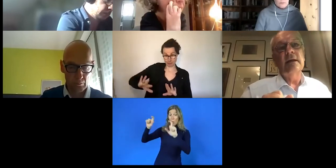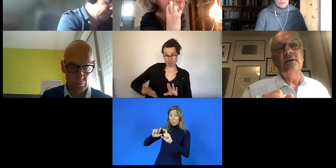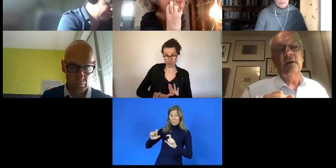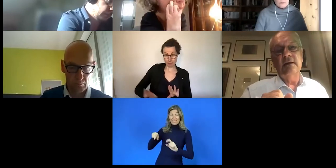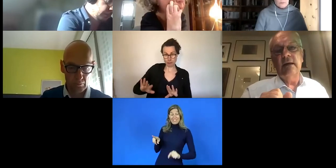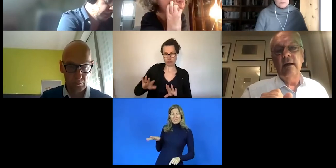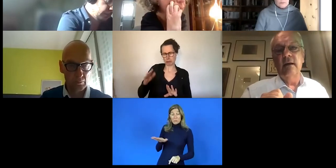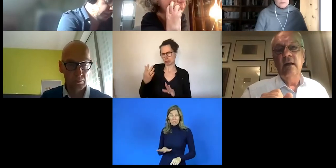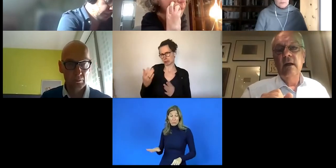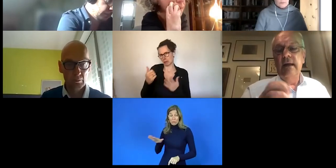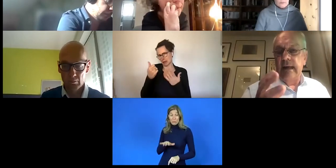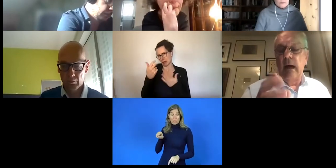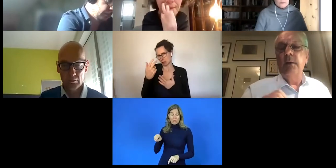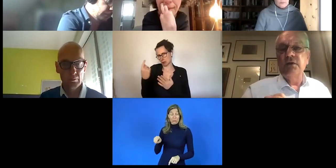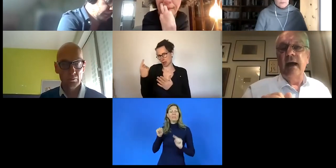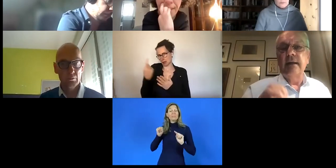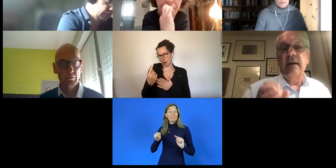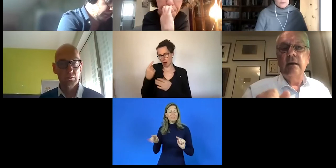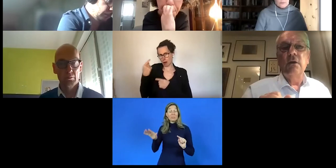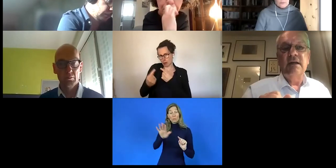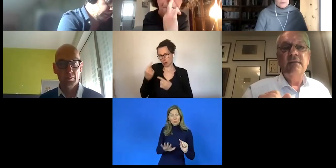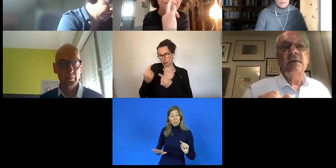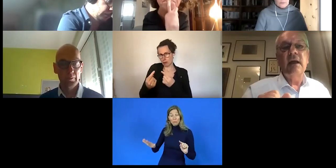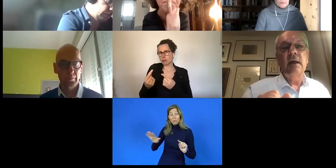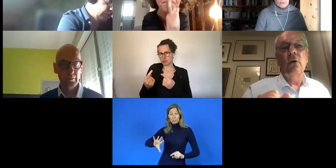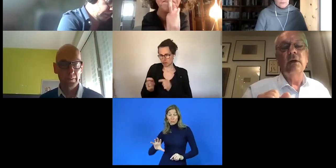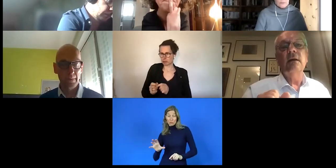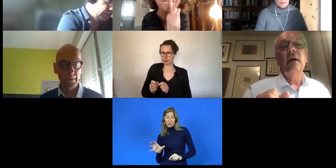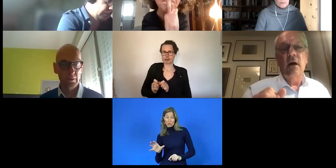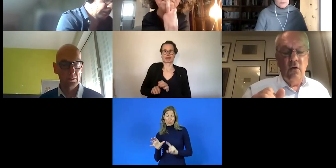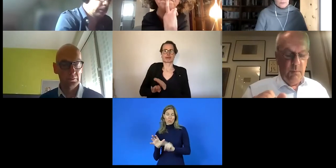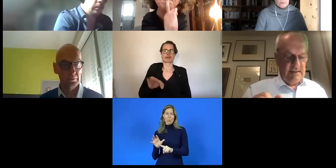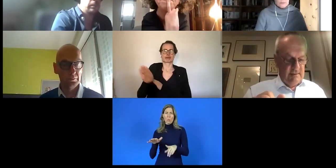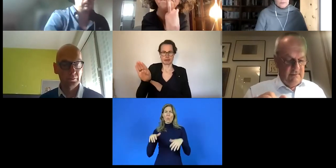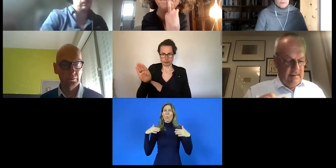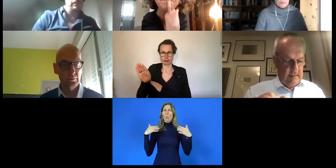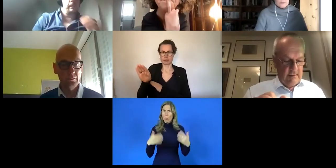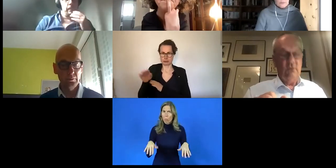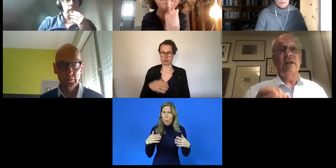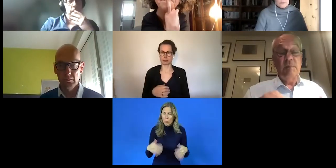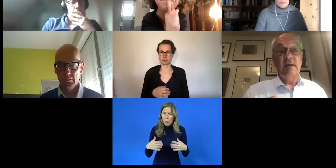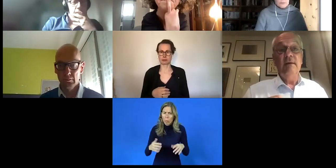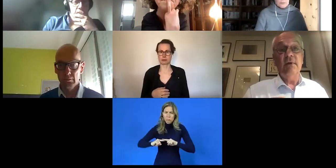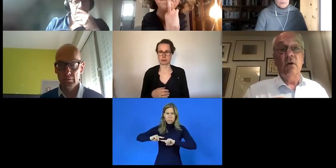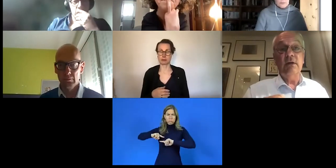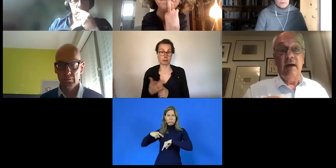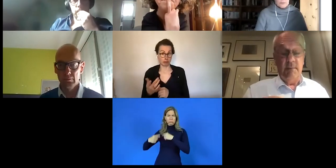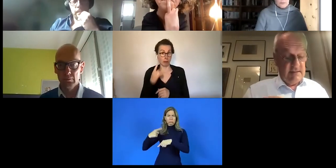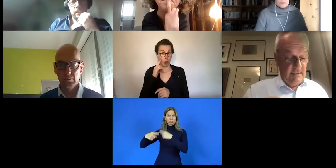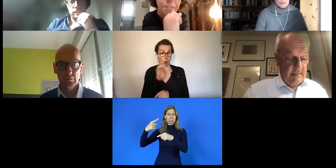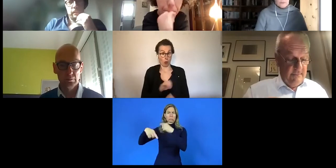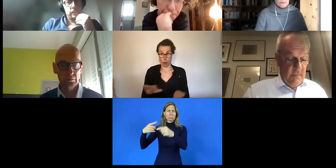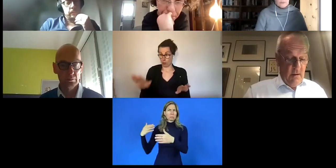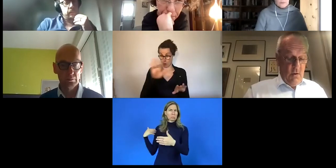letzten 36 Jahren, ich glaube, zu einer der inklusivsten Regionen Europas entwickelt hat. Und das betrifft auch die